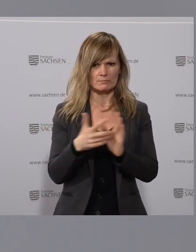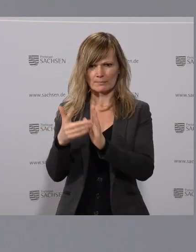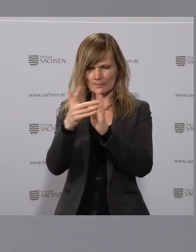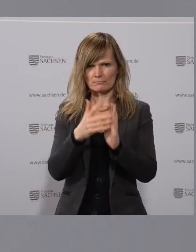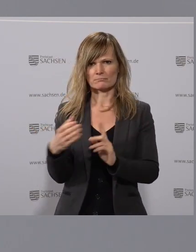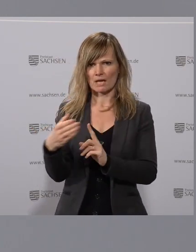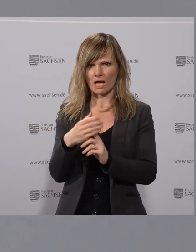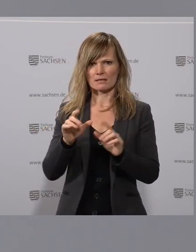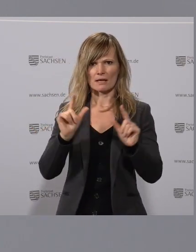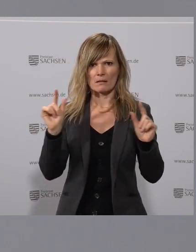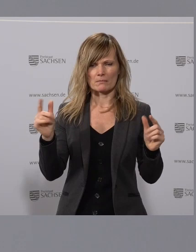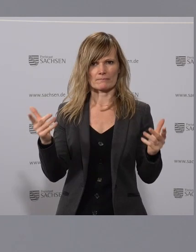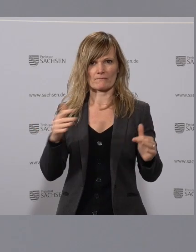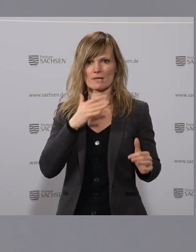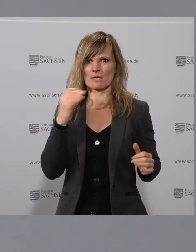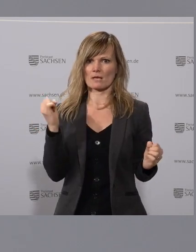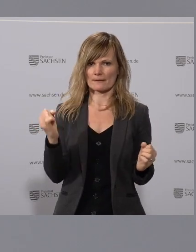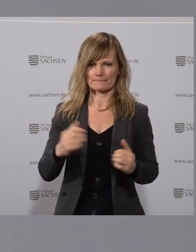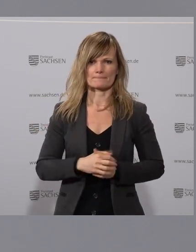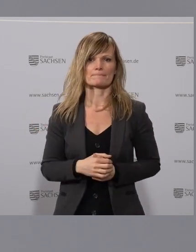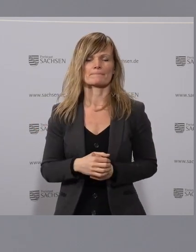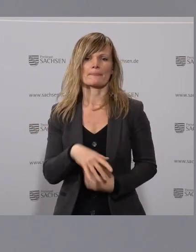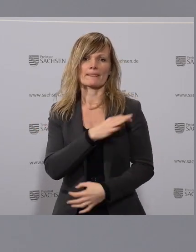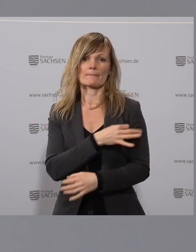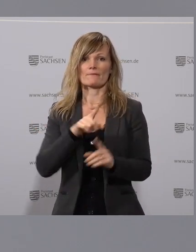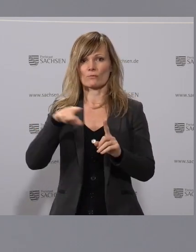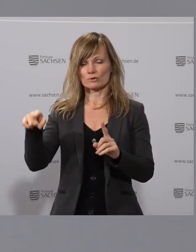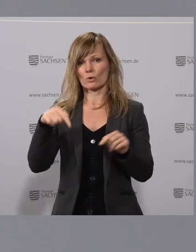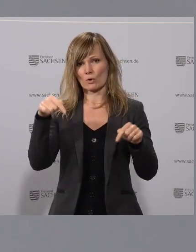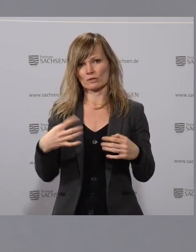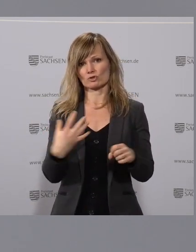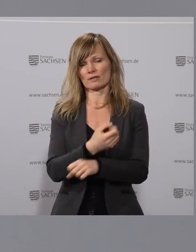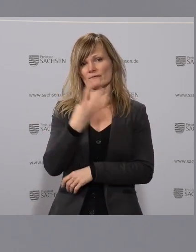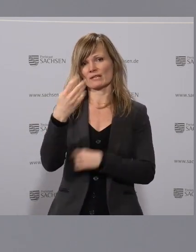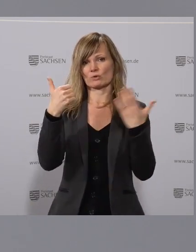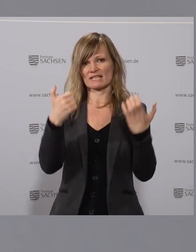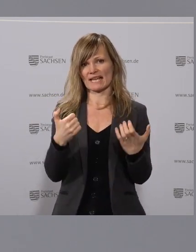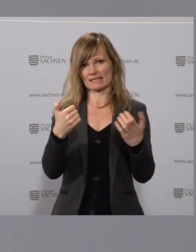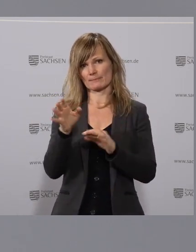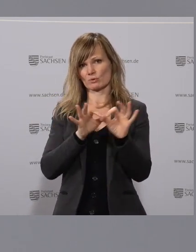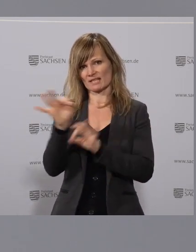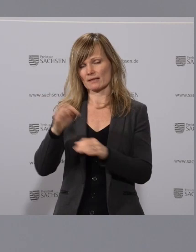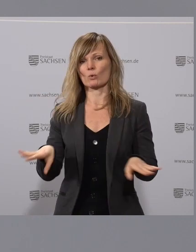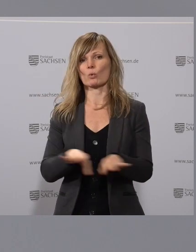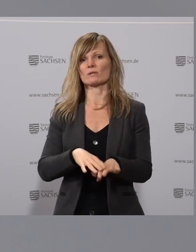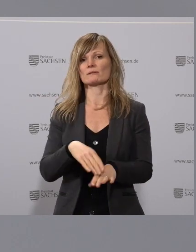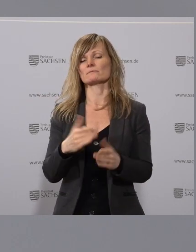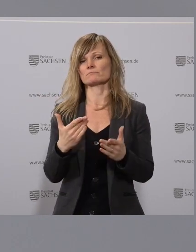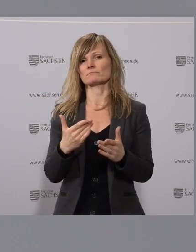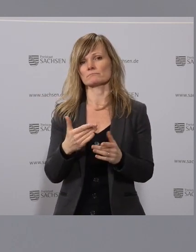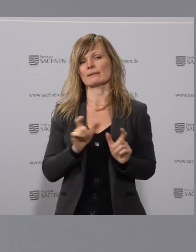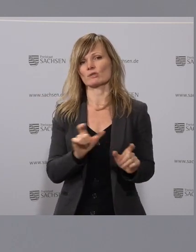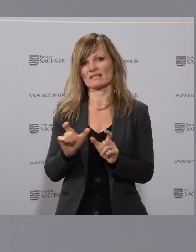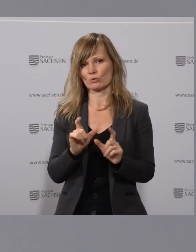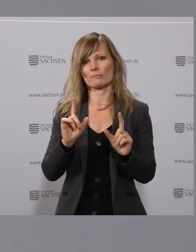in Quarantäne befinden. Die Impfquote in Sachsen hat heute die 64 Prozent erreicht. Das ist die Grundimmunisierung. Also zweimal geimpft.